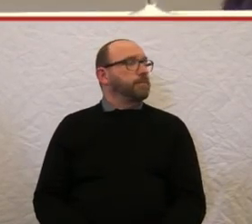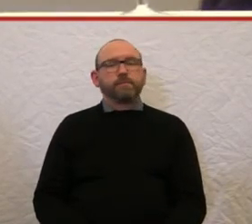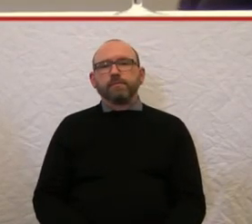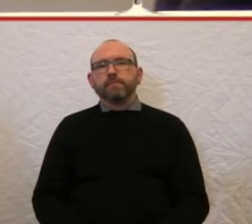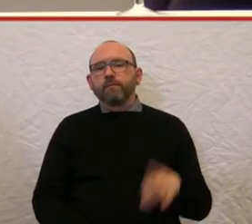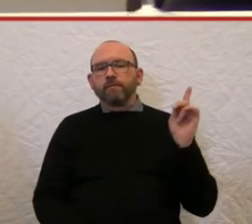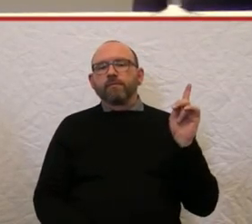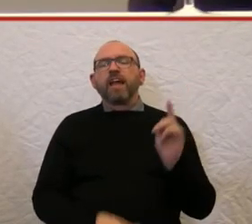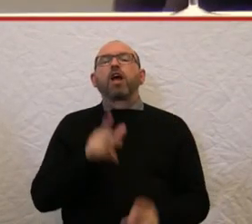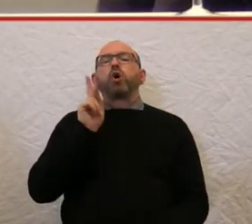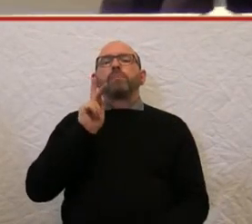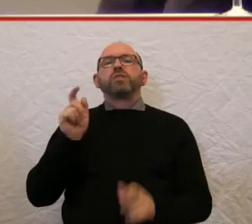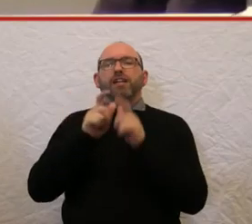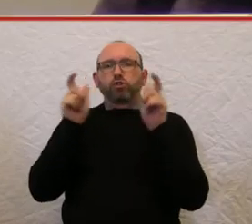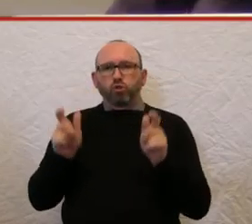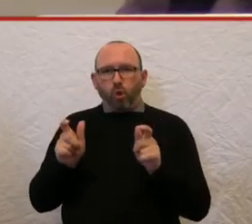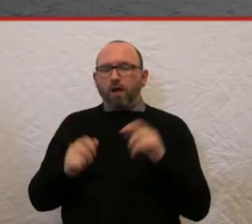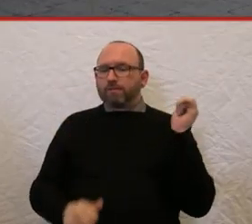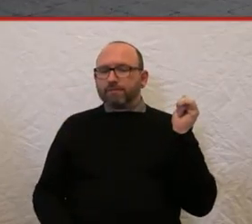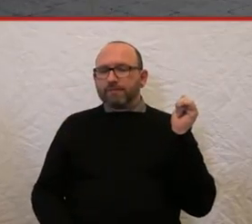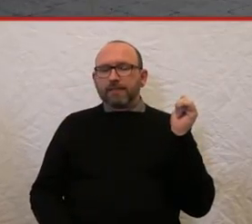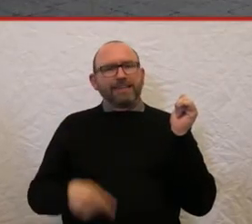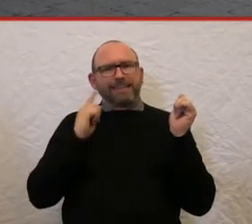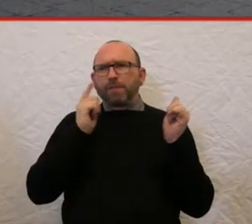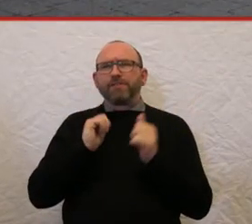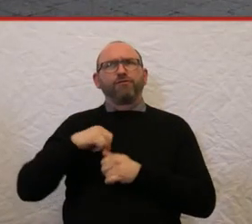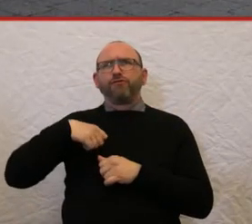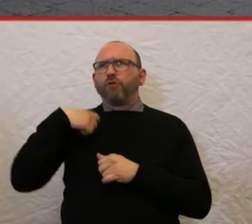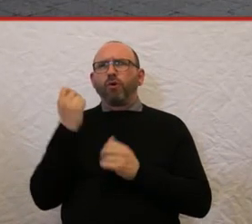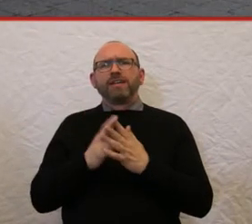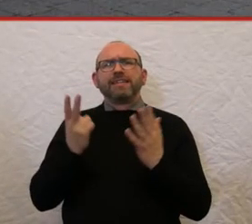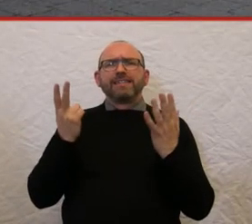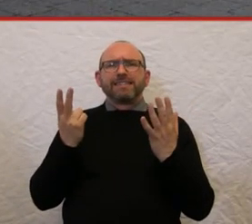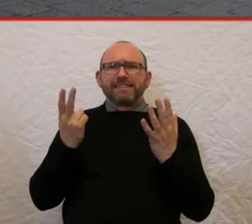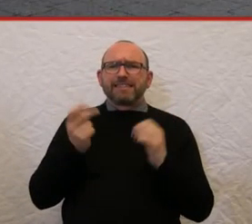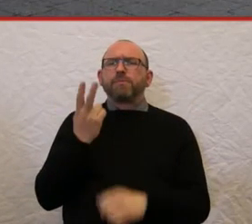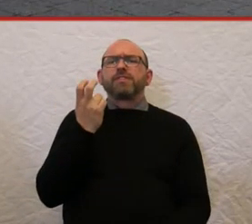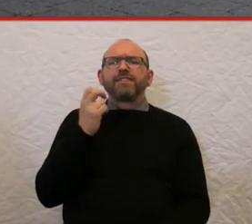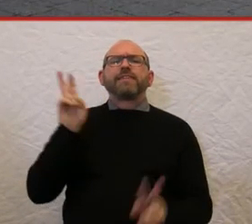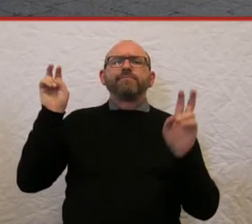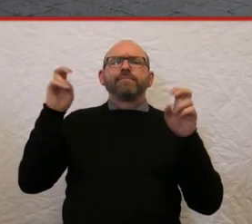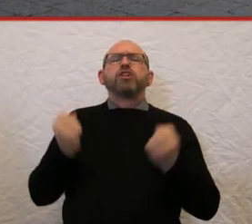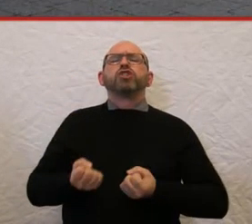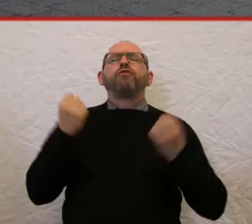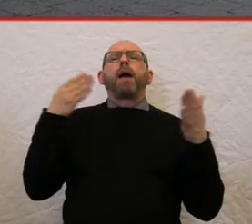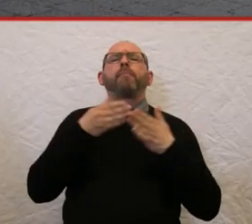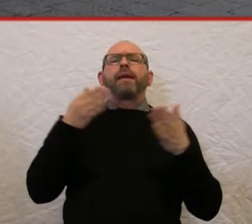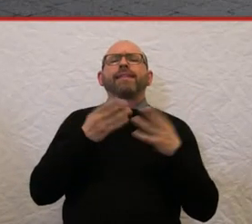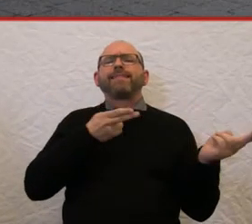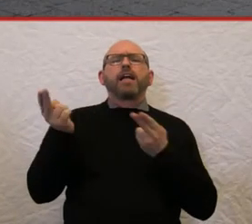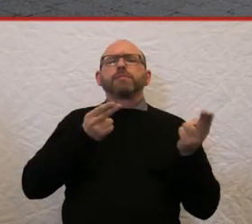am Kompulsator, da fahren dann jeden Morgen 20 sogenannte Schwerbehindertentransporte zu einer Schule hin,